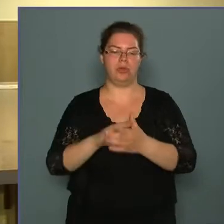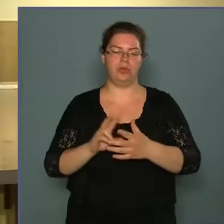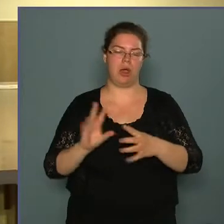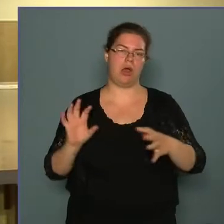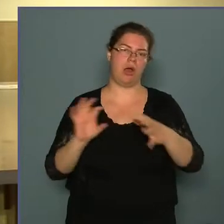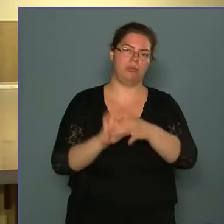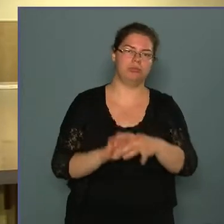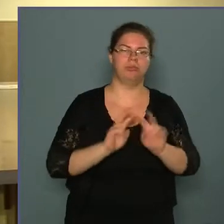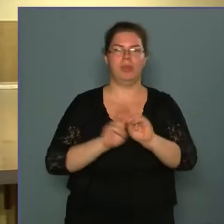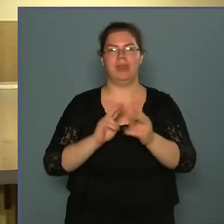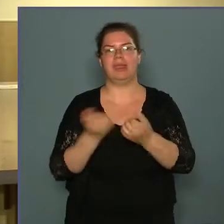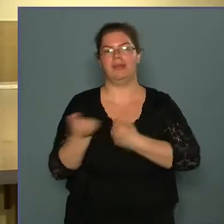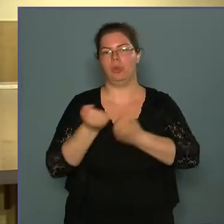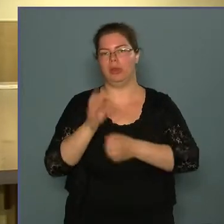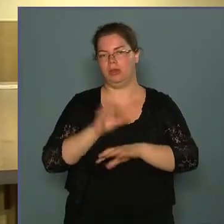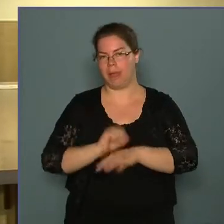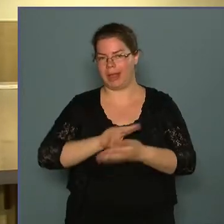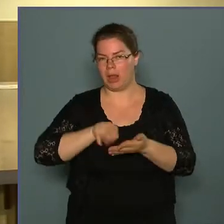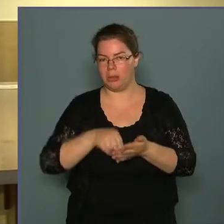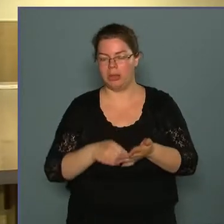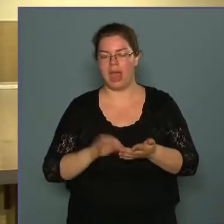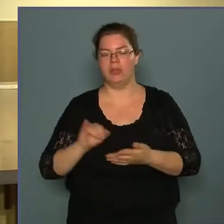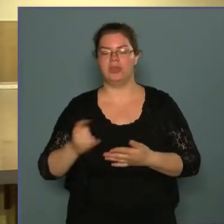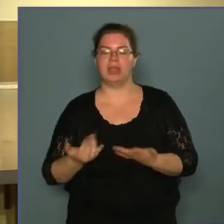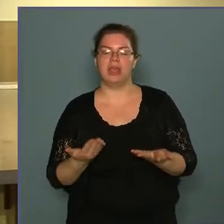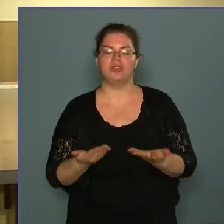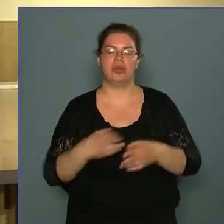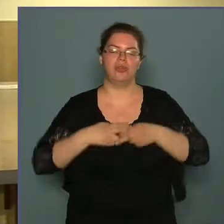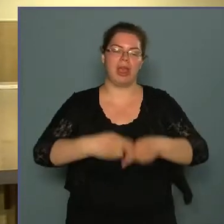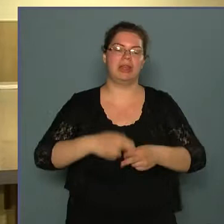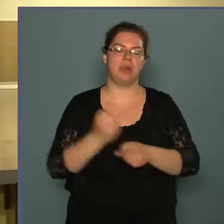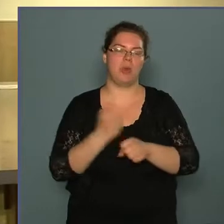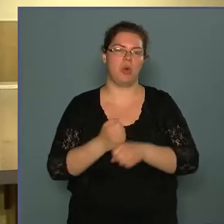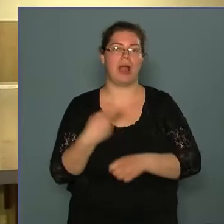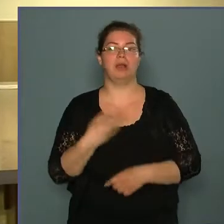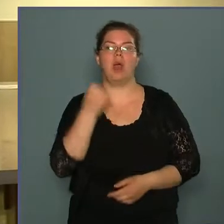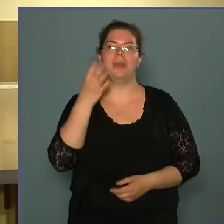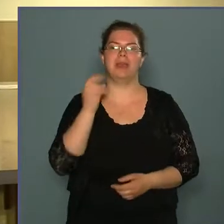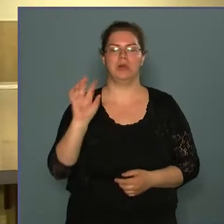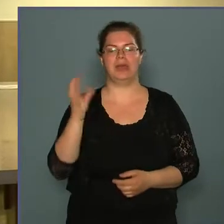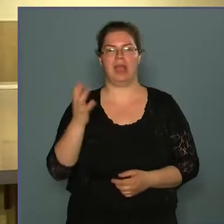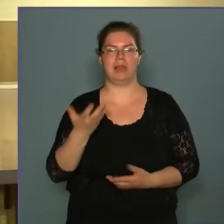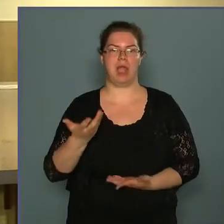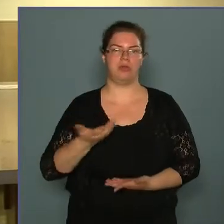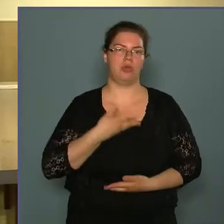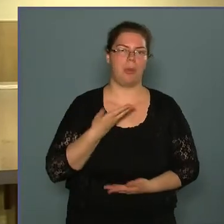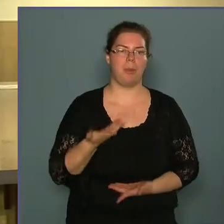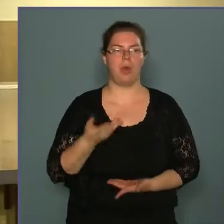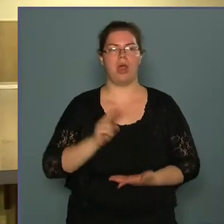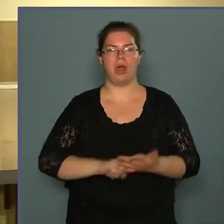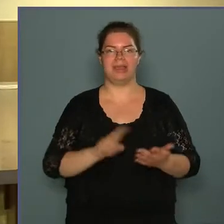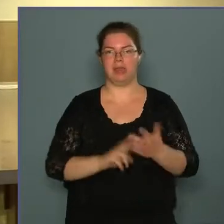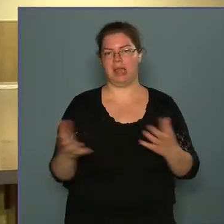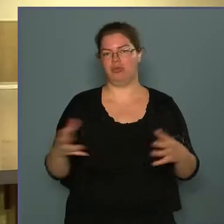együttműködési megállapodást, és akkor segítik a munkánkat. Amikor riasztás kap a hivatásos